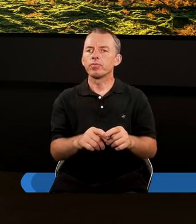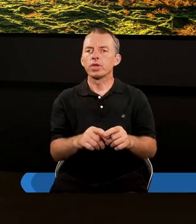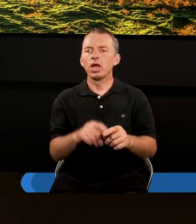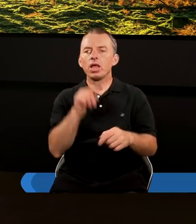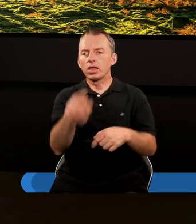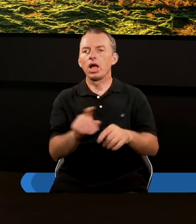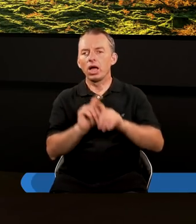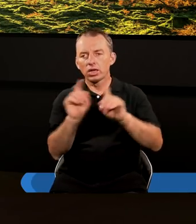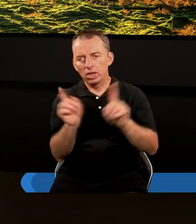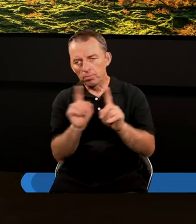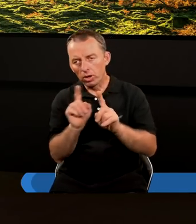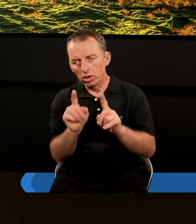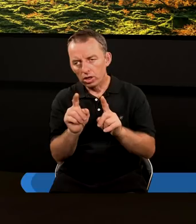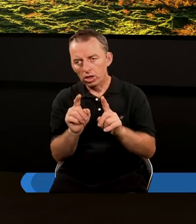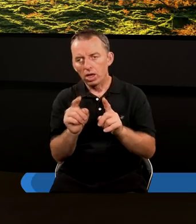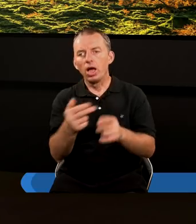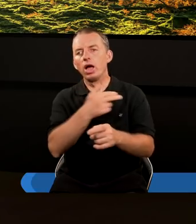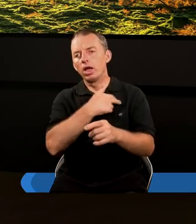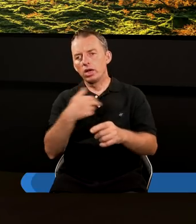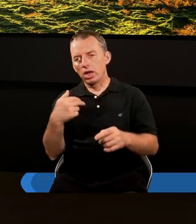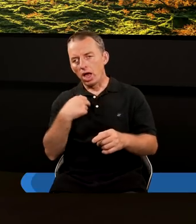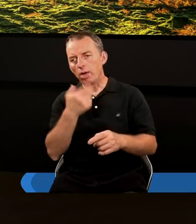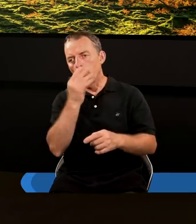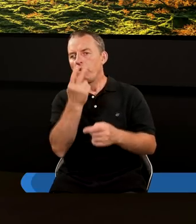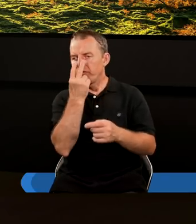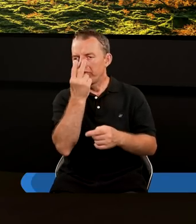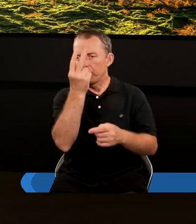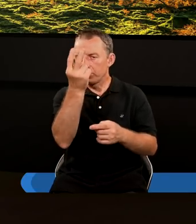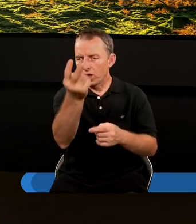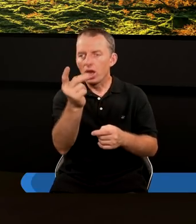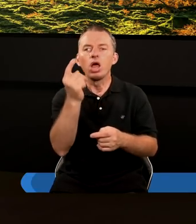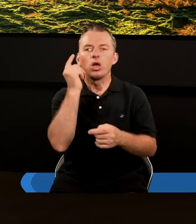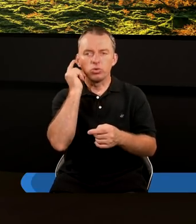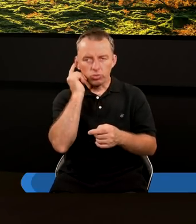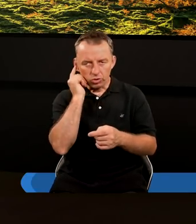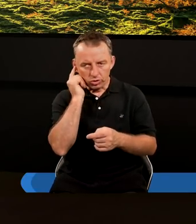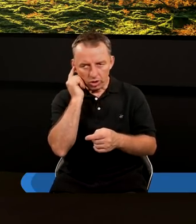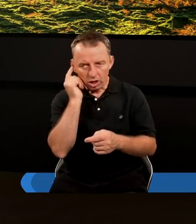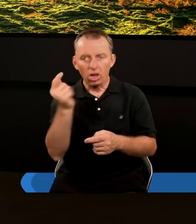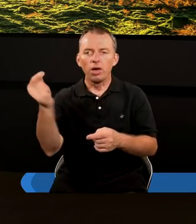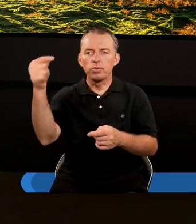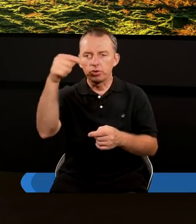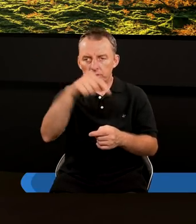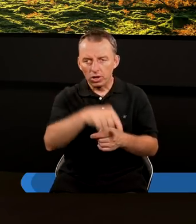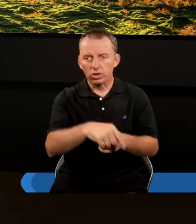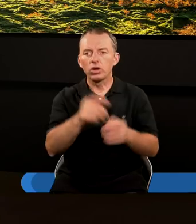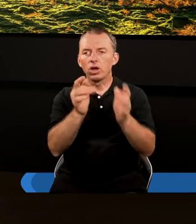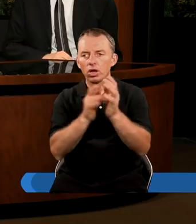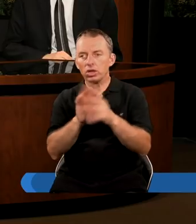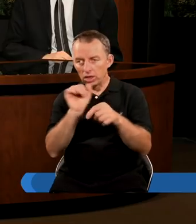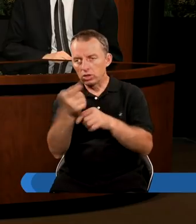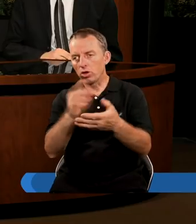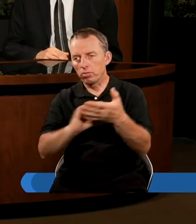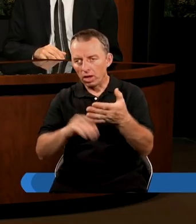Ta symbolika też nam mówi, że to będzie widzialne, ale też słyszalne przyjście. O słyszalnym przyjściu jest coś więcej w Piśmie Świętym?